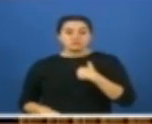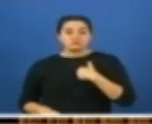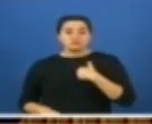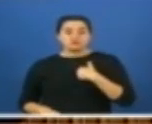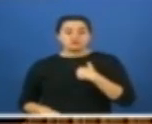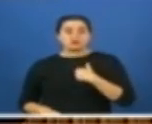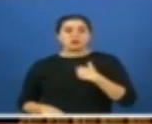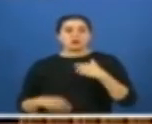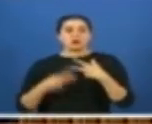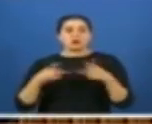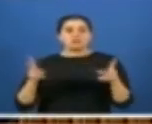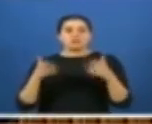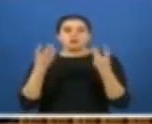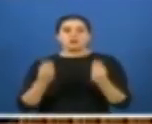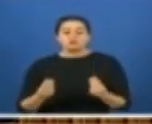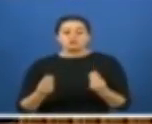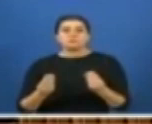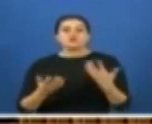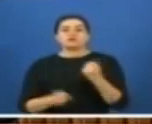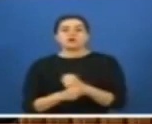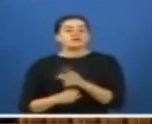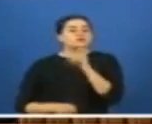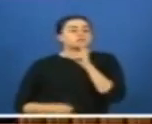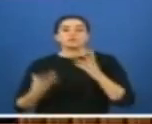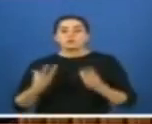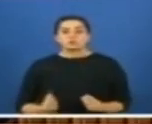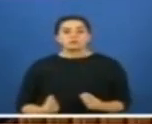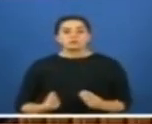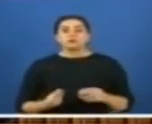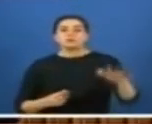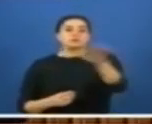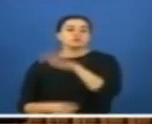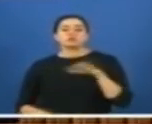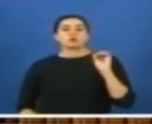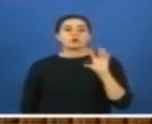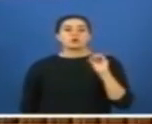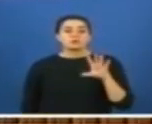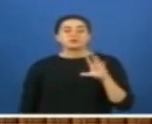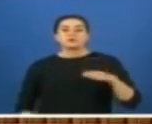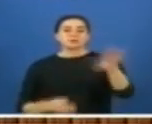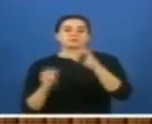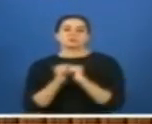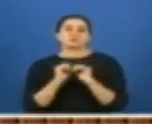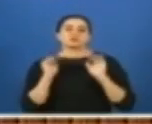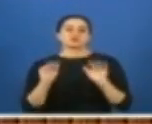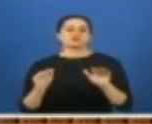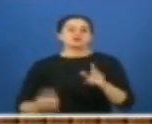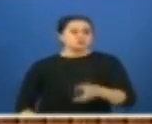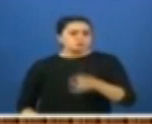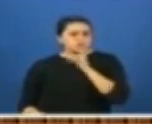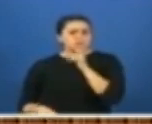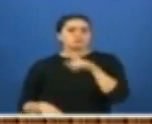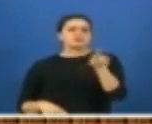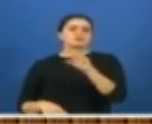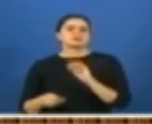açığa alınan ve görevine son verilen bütün öğretmenlerin yanındayız. Sonuna kadar